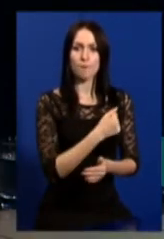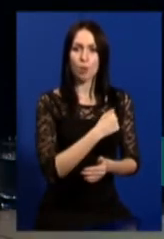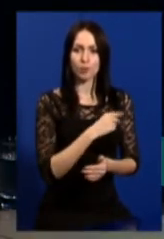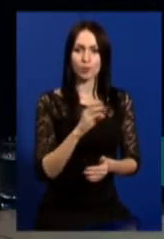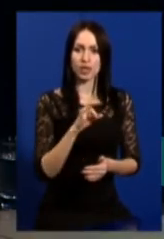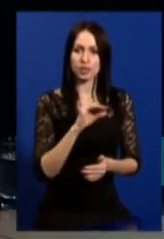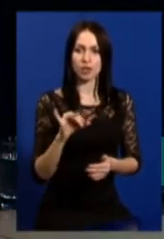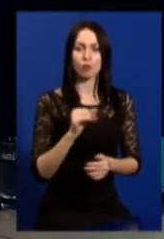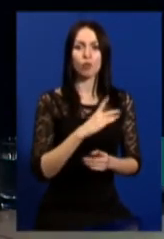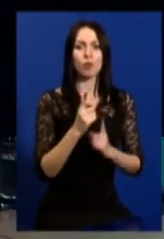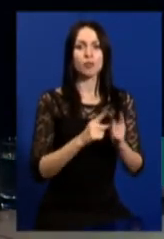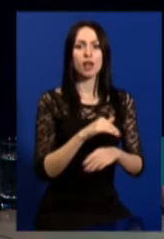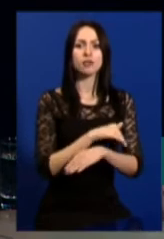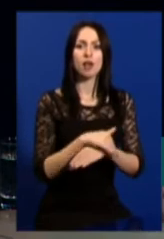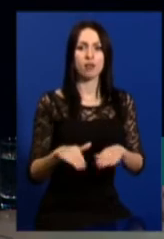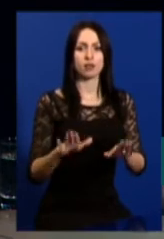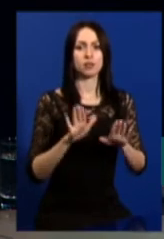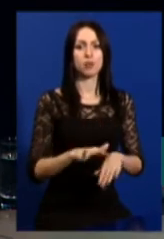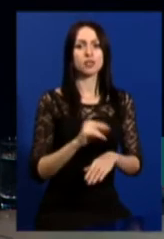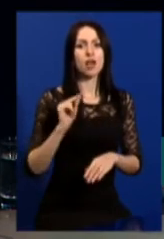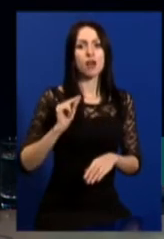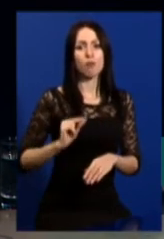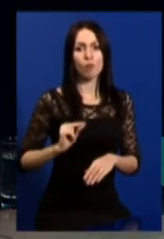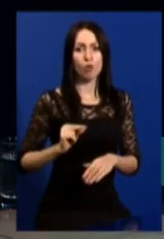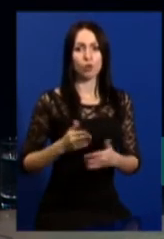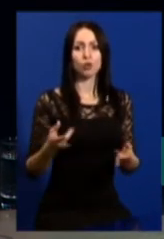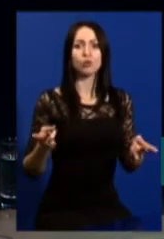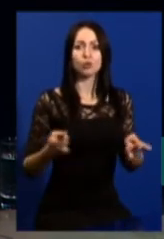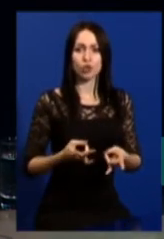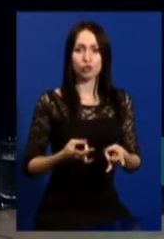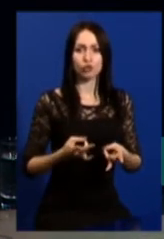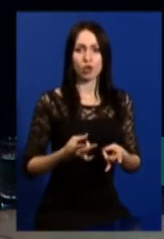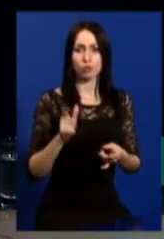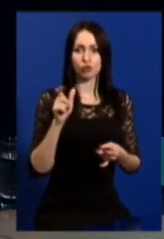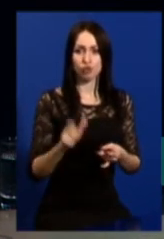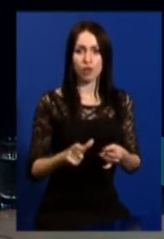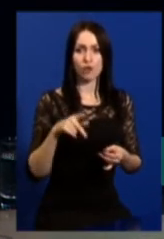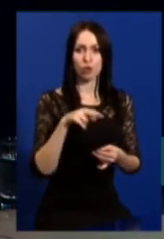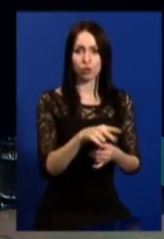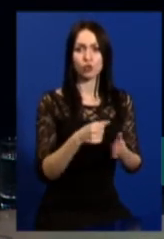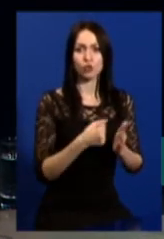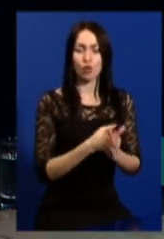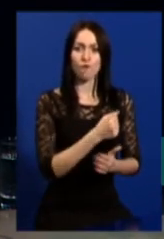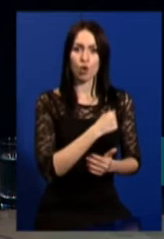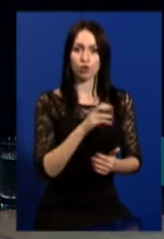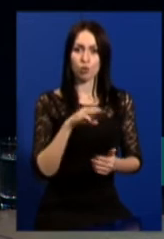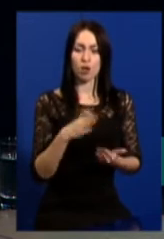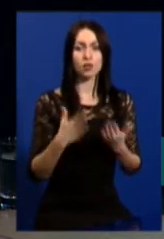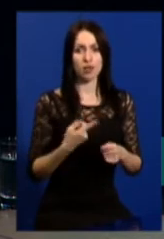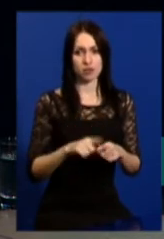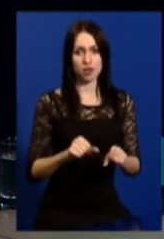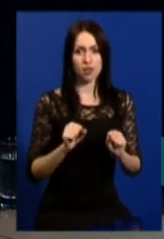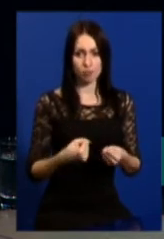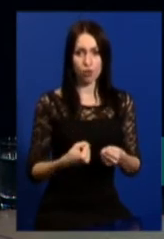Може, змінилися адреса, місце роботи. Ну, навіщо людині йти до військомату, коли це можна